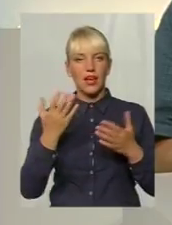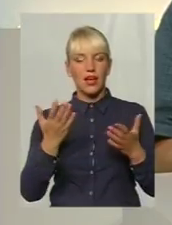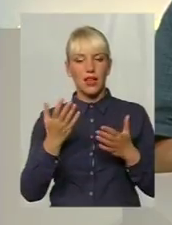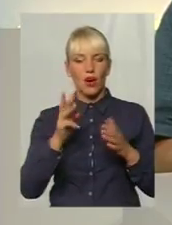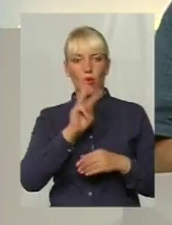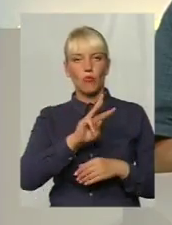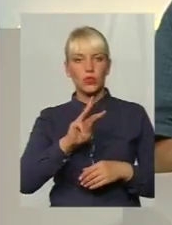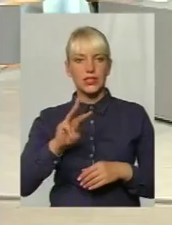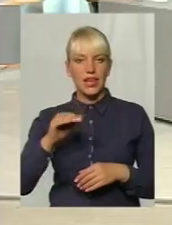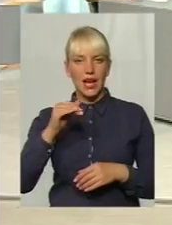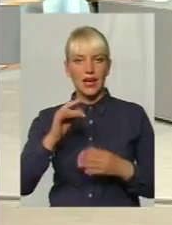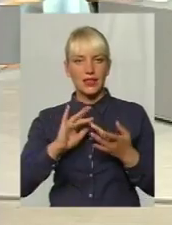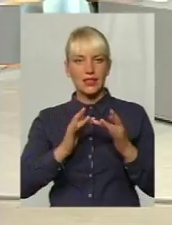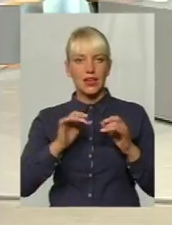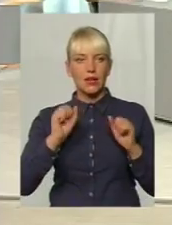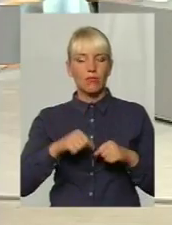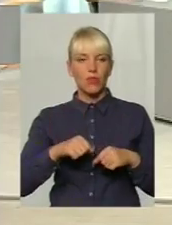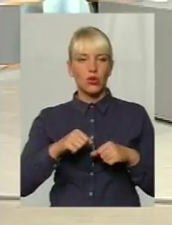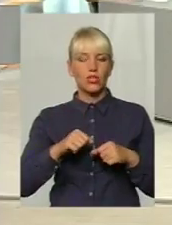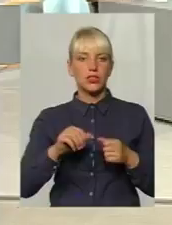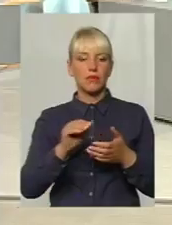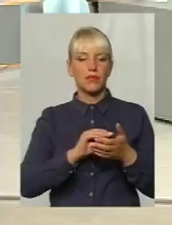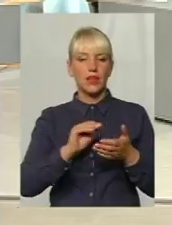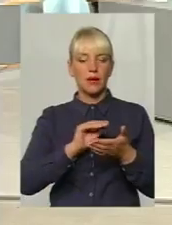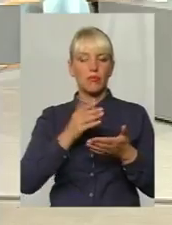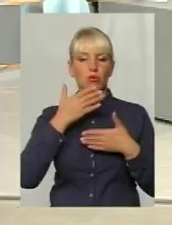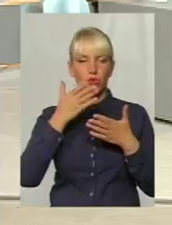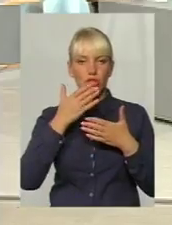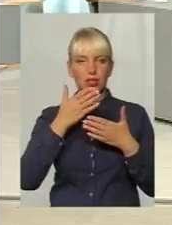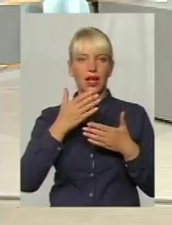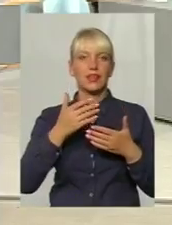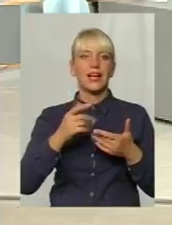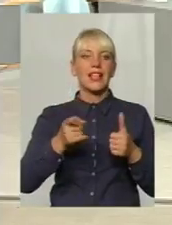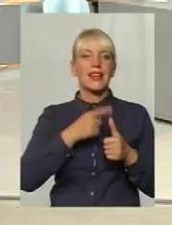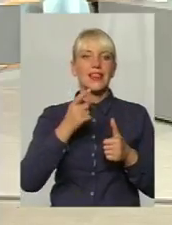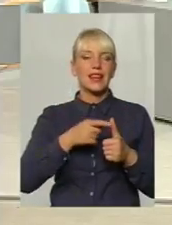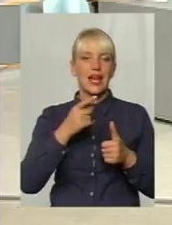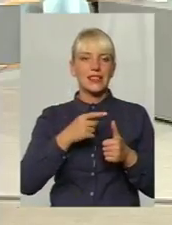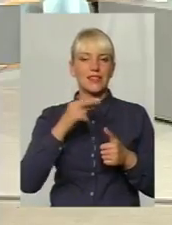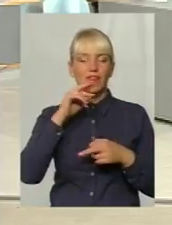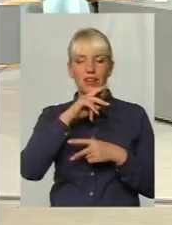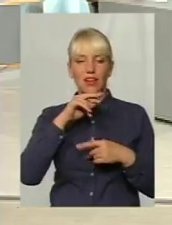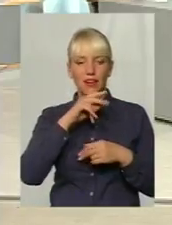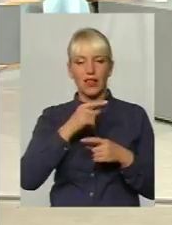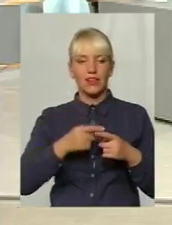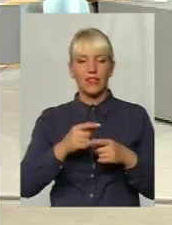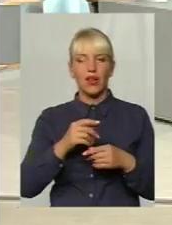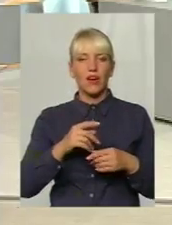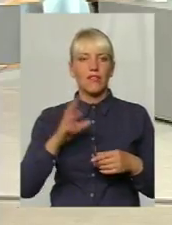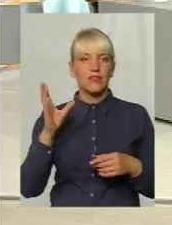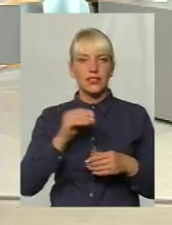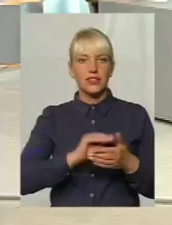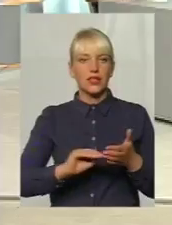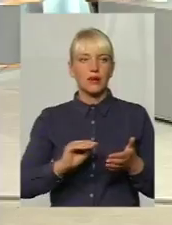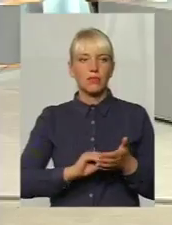прочитати ліки, які по програмі доступні ліки? Ви пропишуть, що в нас, а зараз